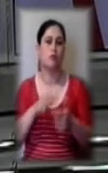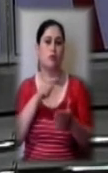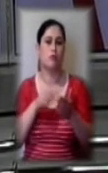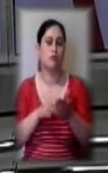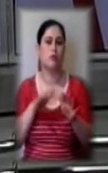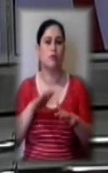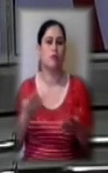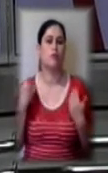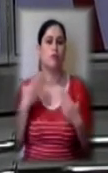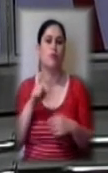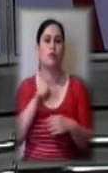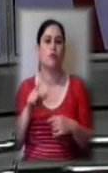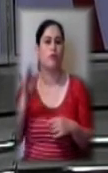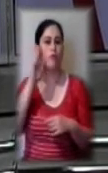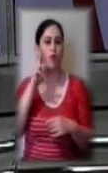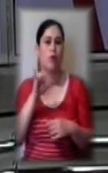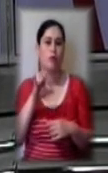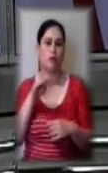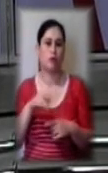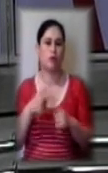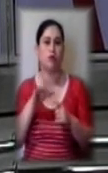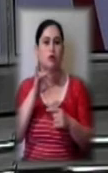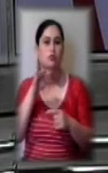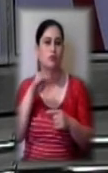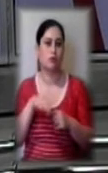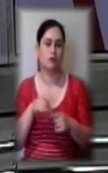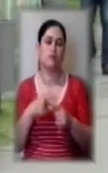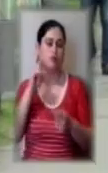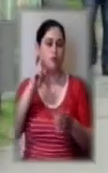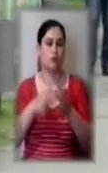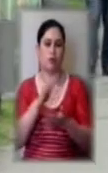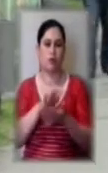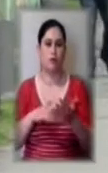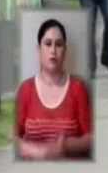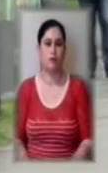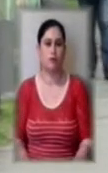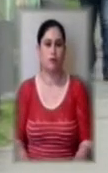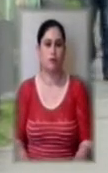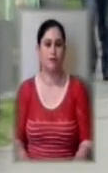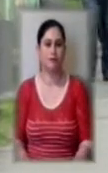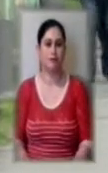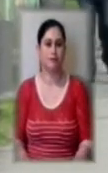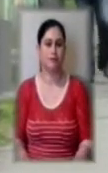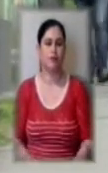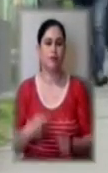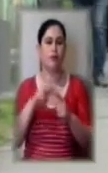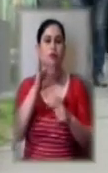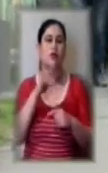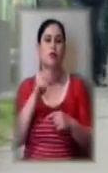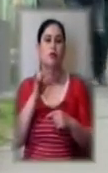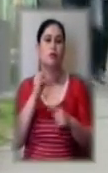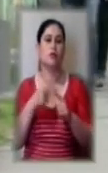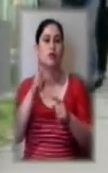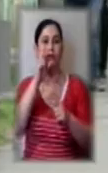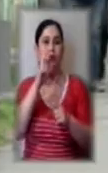людей на водних об'єктах. Про результати рейду далі у випуску. У складі комісії представники Державної служби з